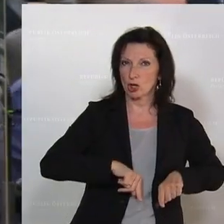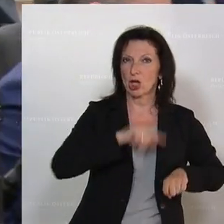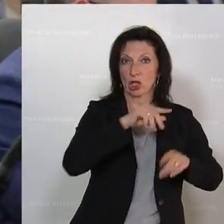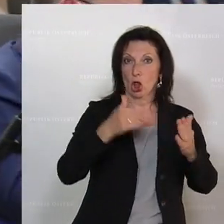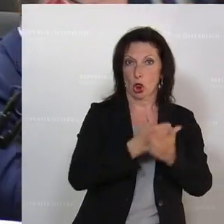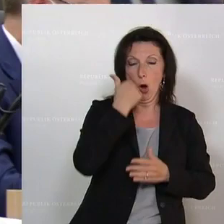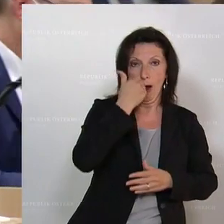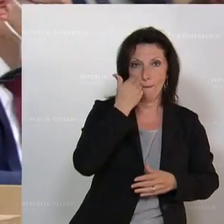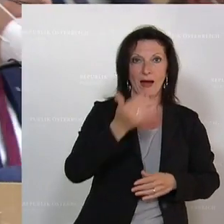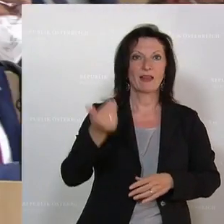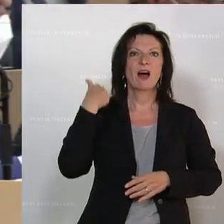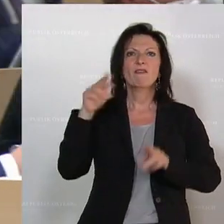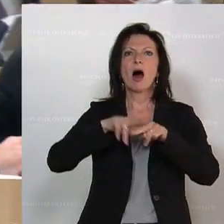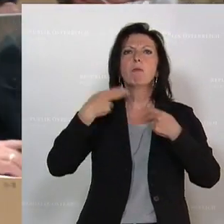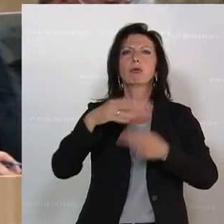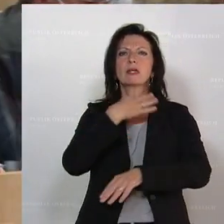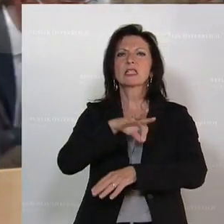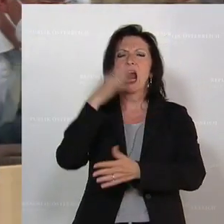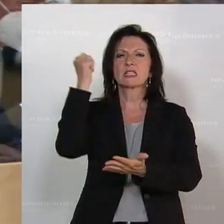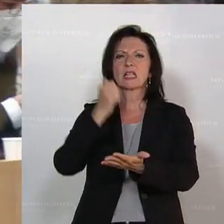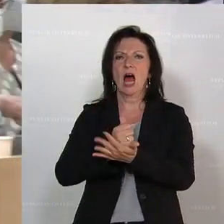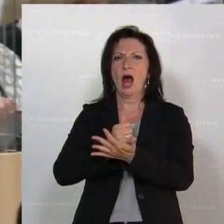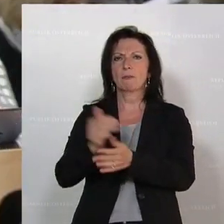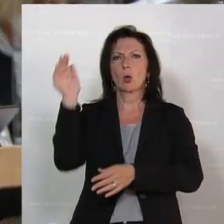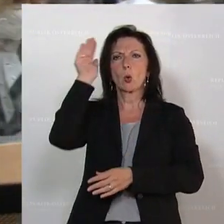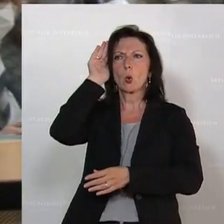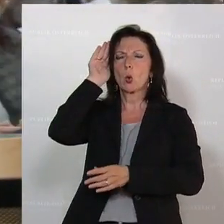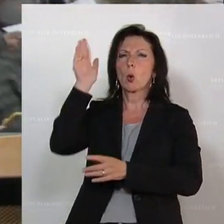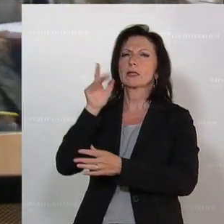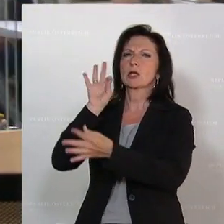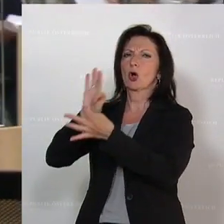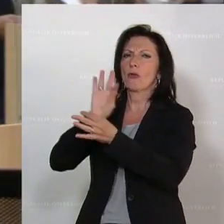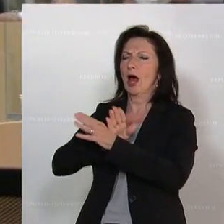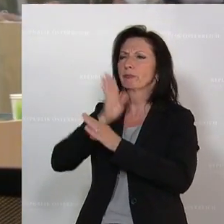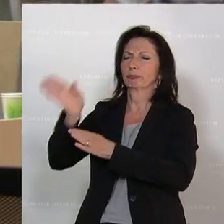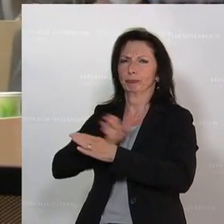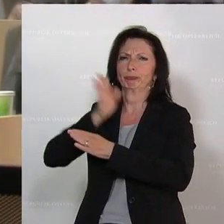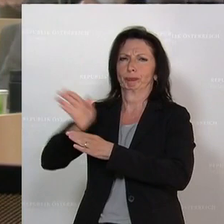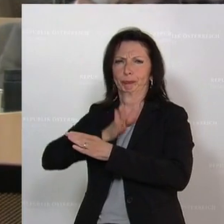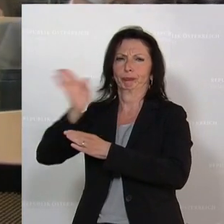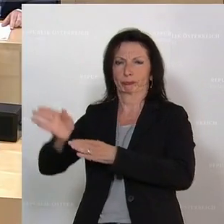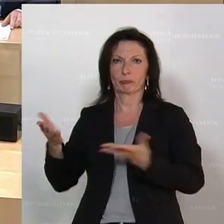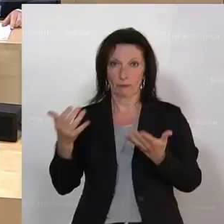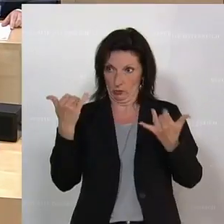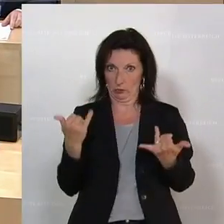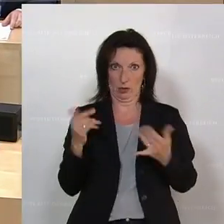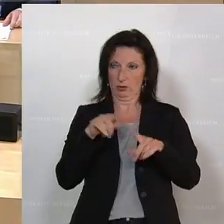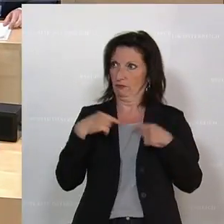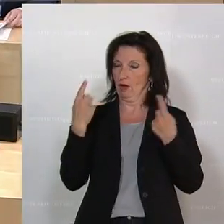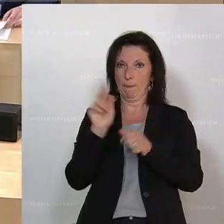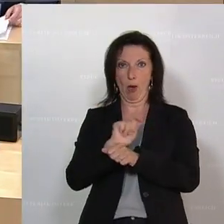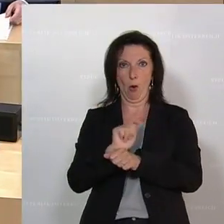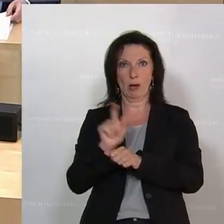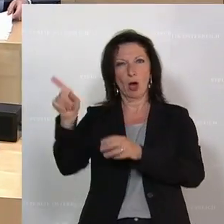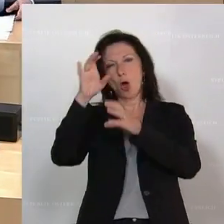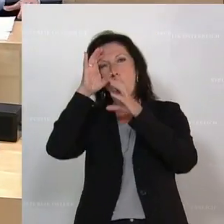Bundeskanzleramt ein- und ausgegangen. Und das, was wir sehen, ist, dass die ÖVP im Finanzministerium